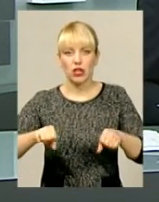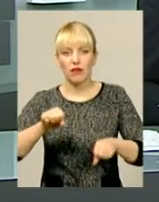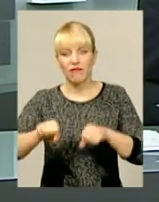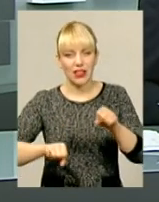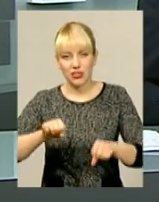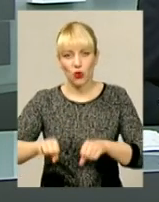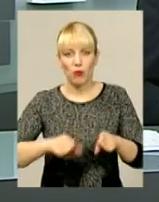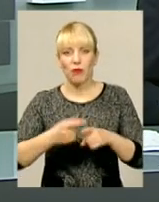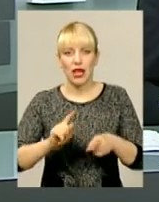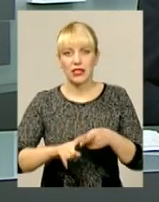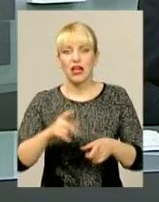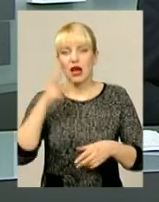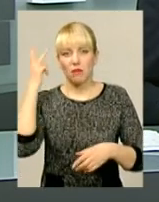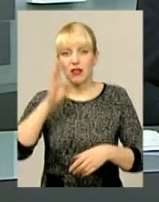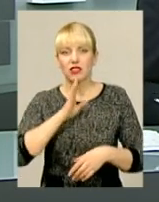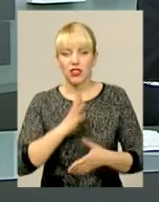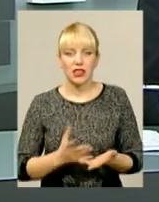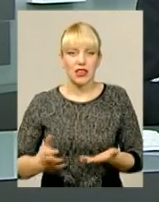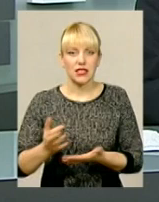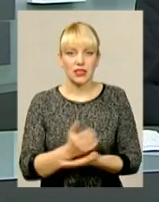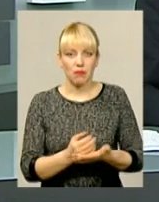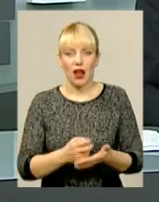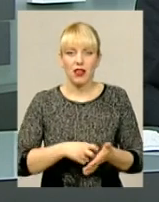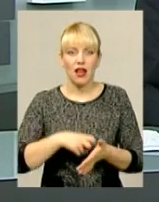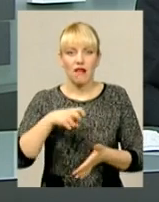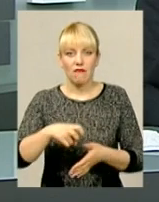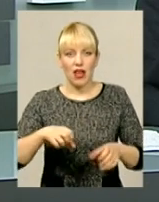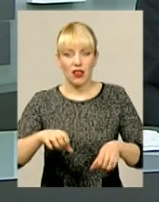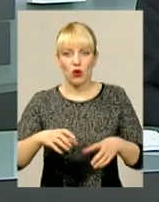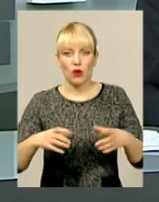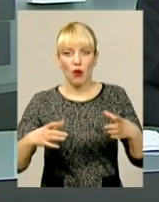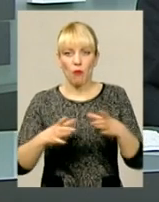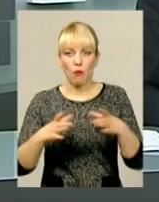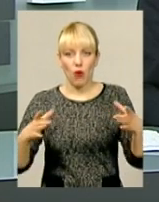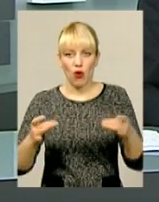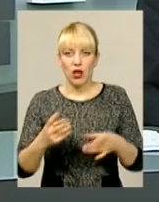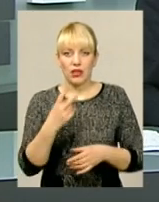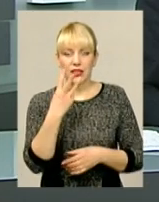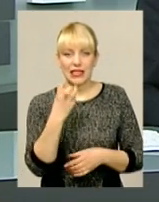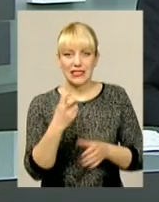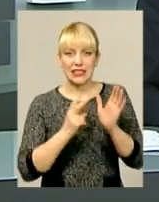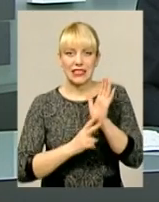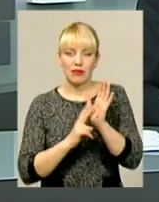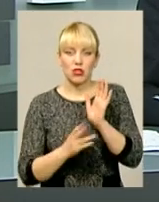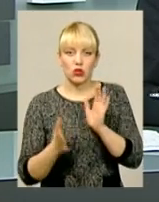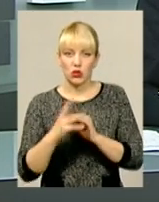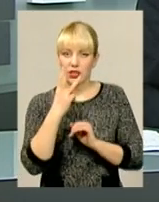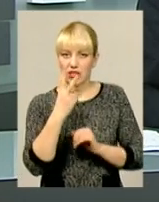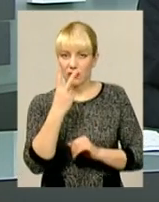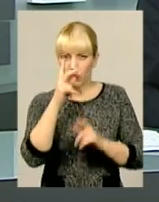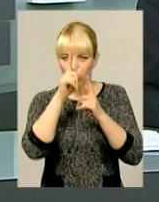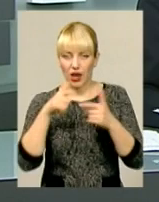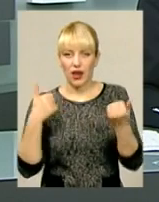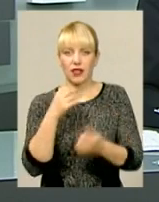найбільшу в Україні колекцію велопоштівок. Їх аж 370 екземплярів із 22 країн світу. Про особливе